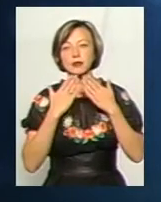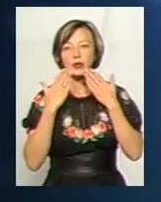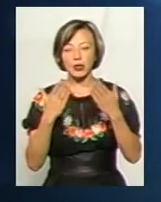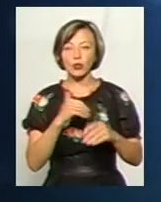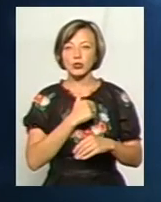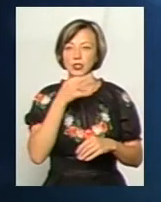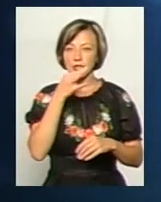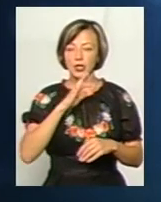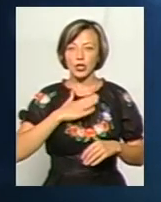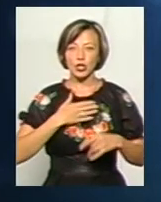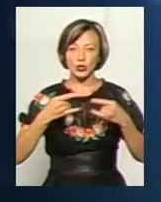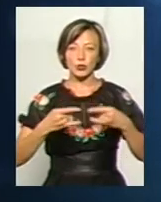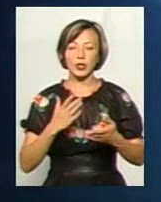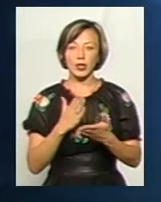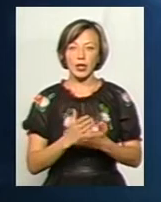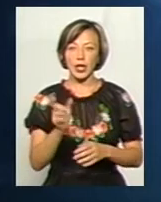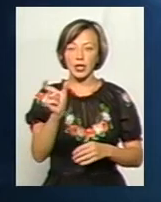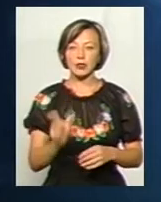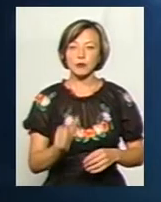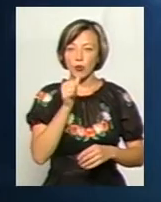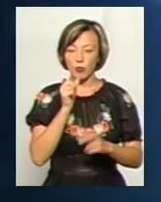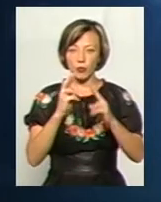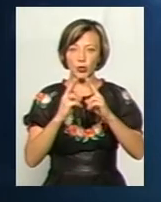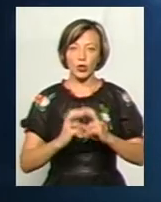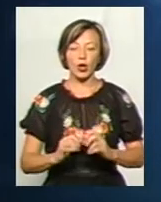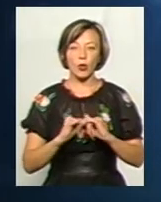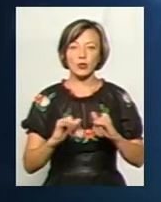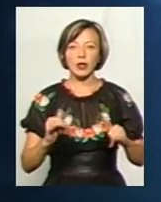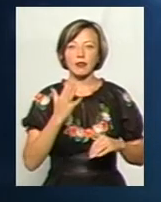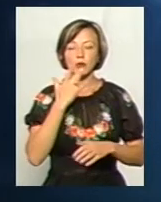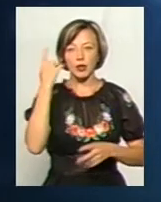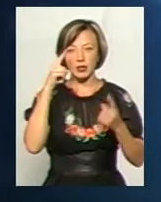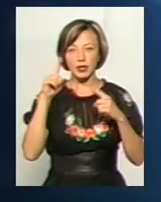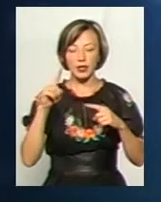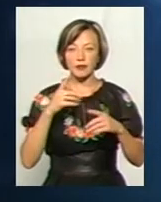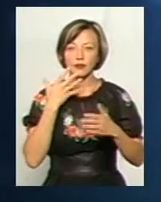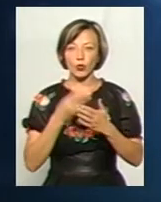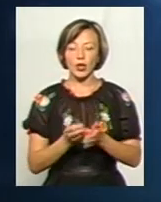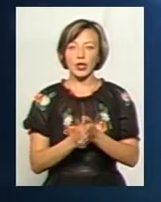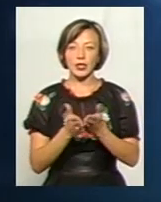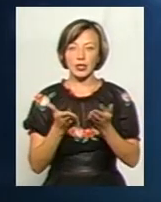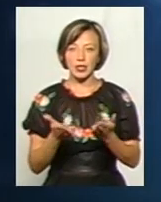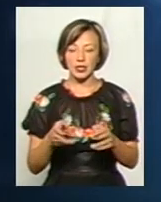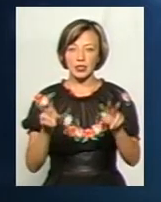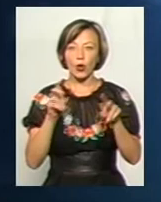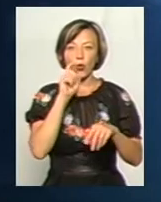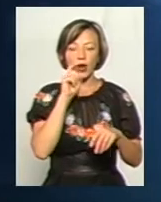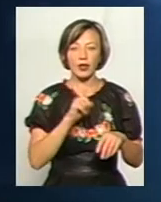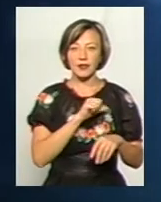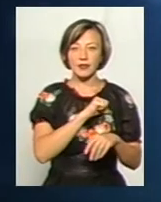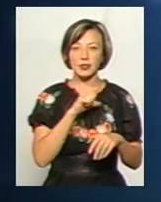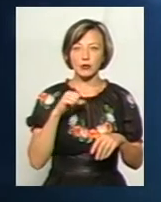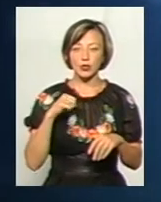я хочу сказати, що у нашій студії є гість, який спробував проаналізувати розвиток національної ідеї у своїй книзі «Україна від самостійності до